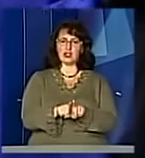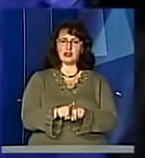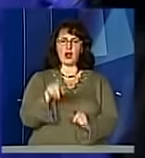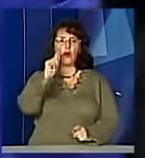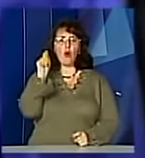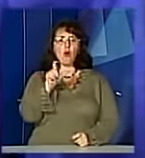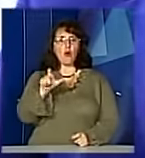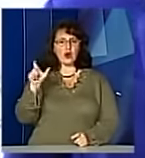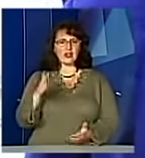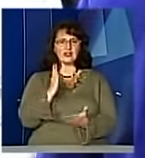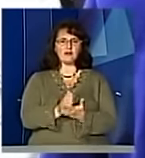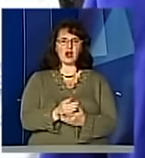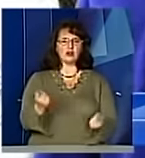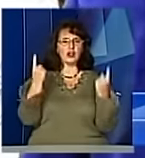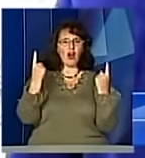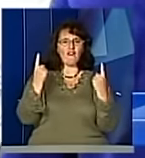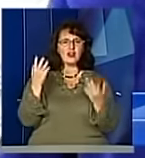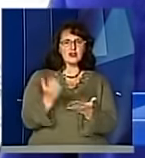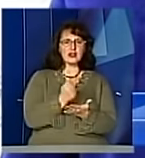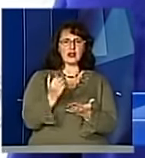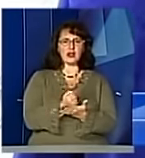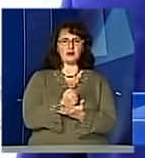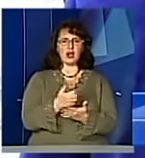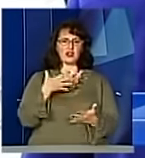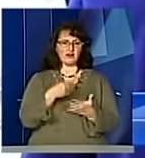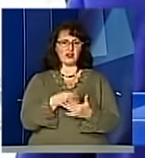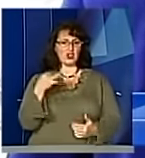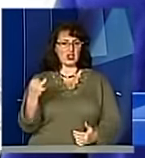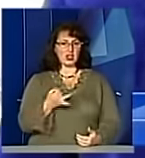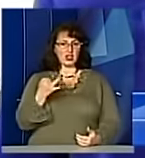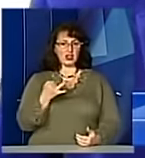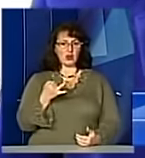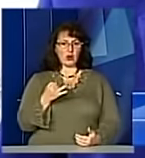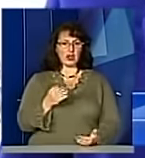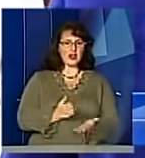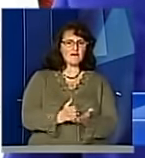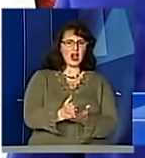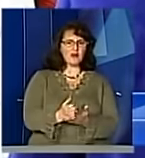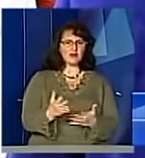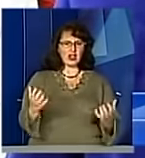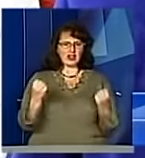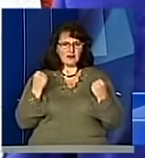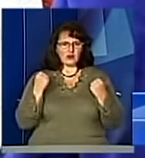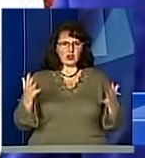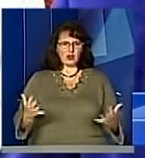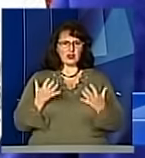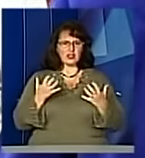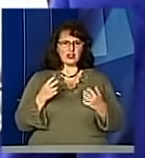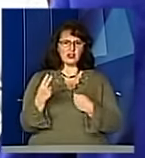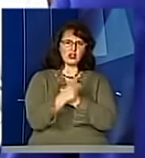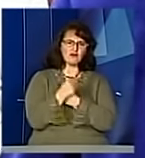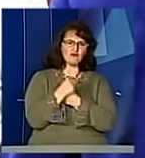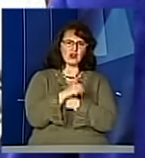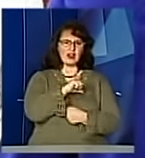Українці мають колосальні надбання в своїй історії методів зцілення або самостілення з Божої милості